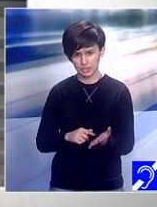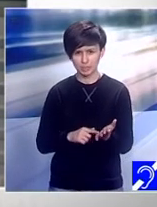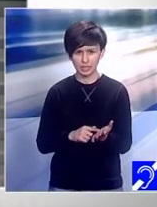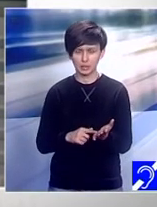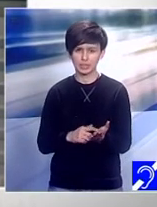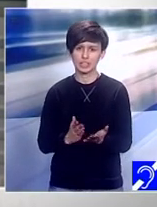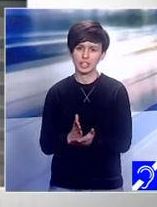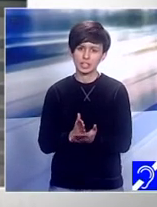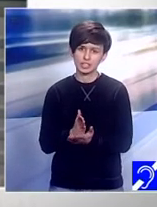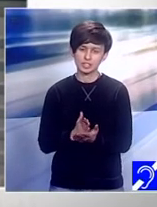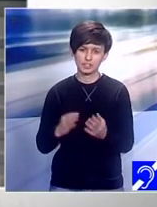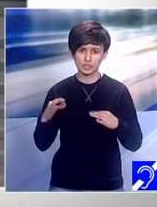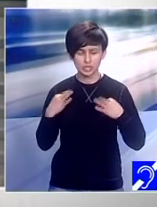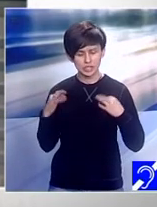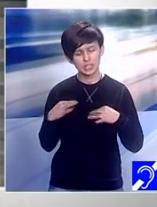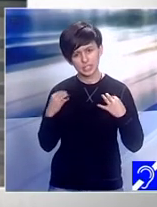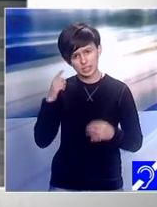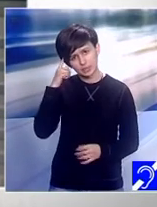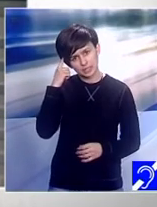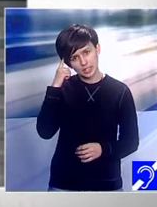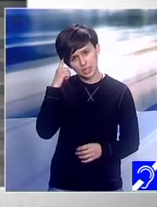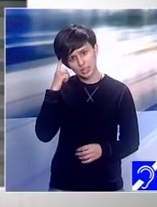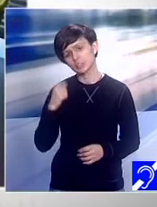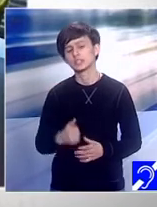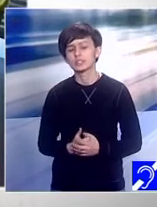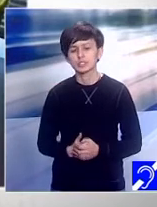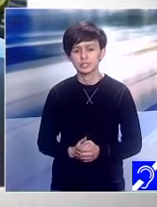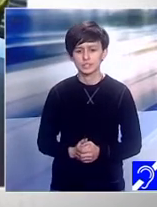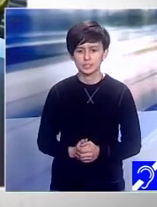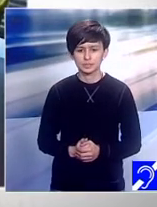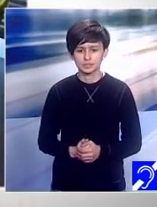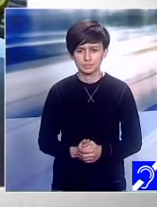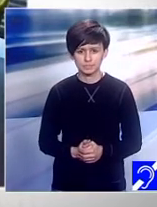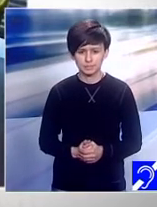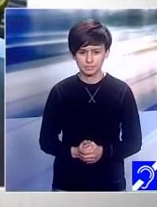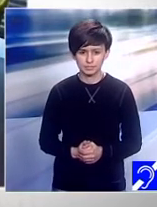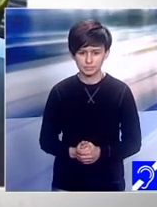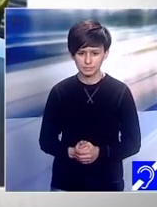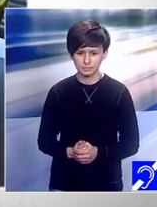calmante nici somnifere că n-are rost